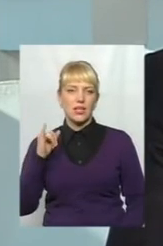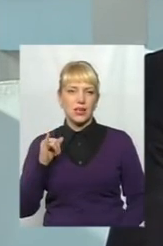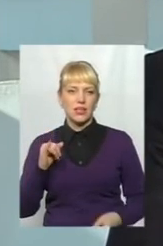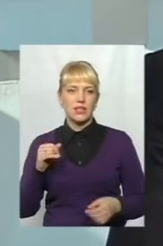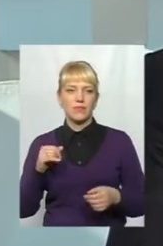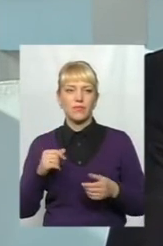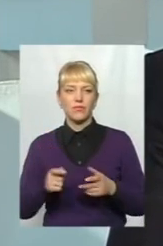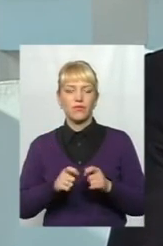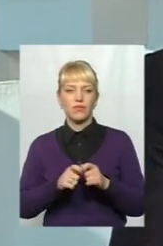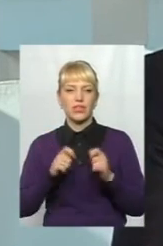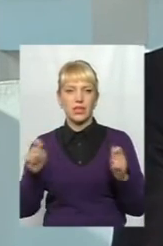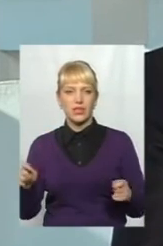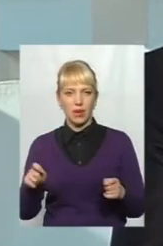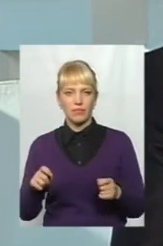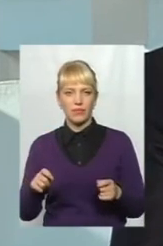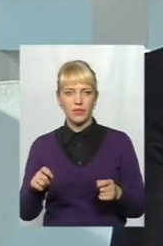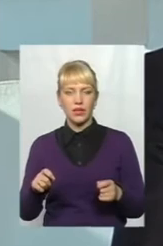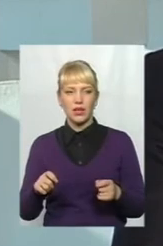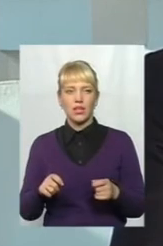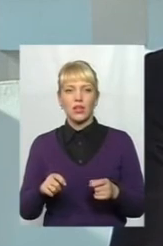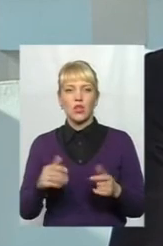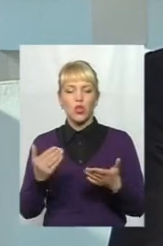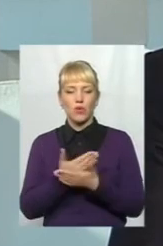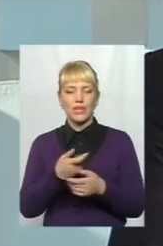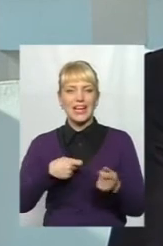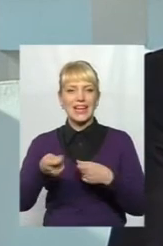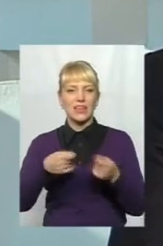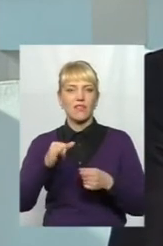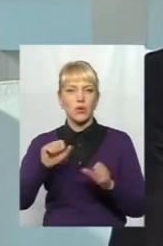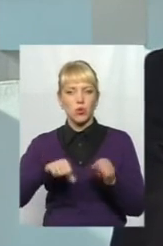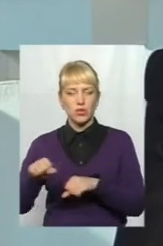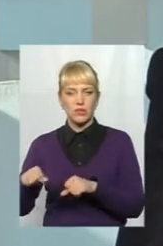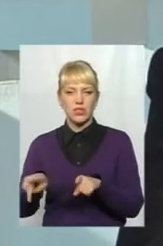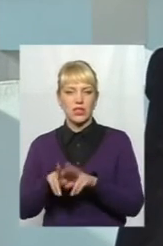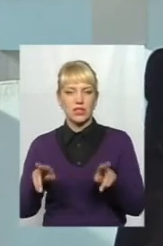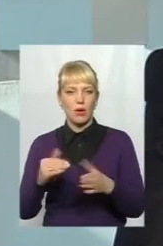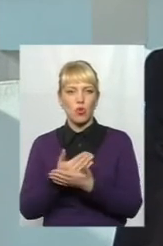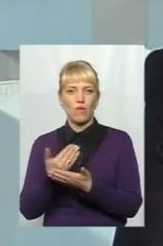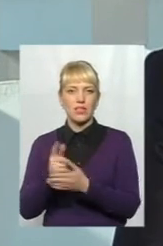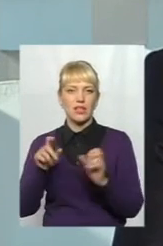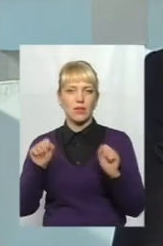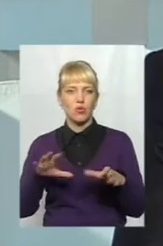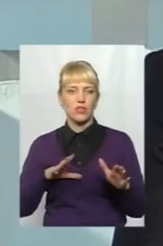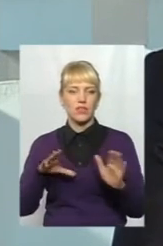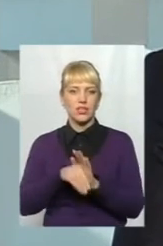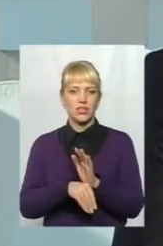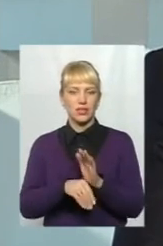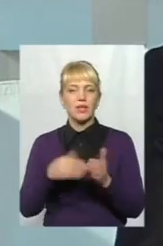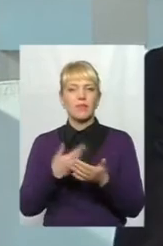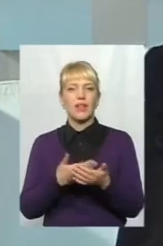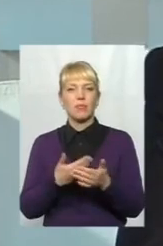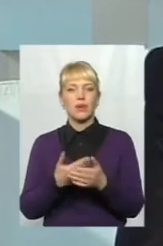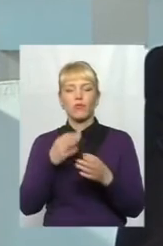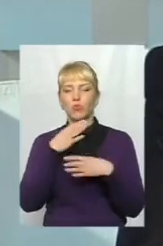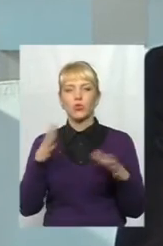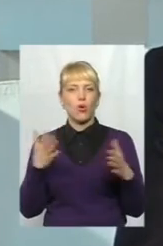відкриттям нових ринків можливостей. І так само інновації, які можна втілити, наприклад, в